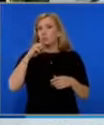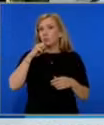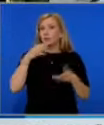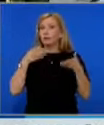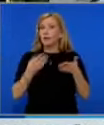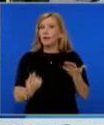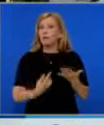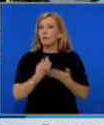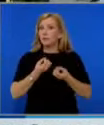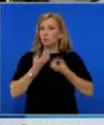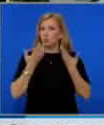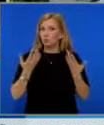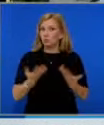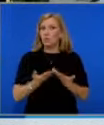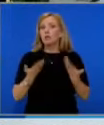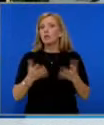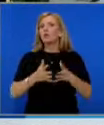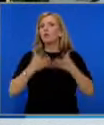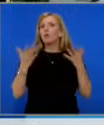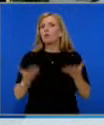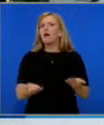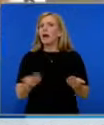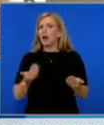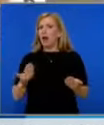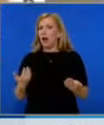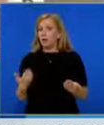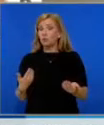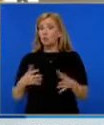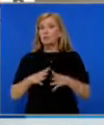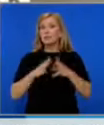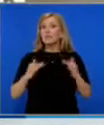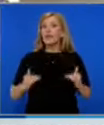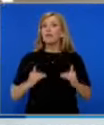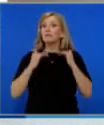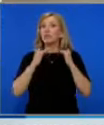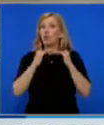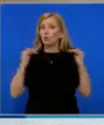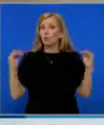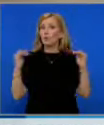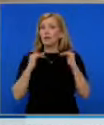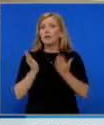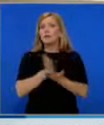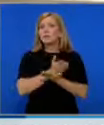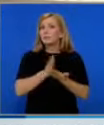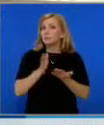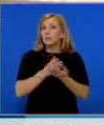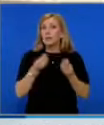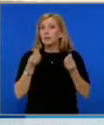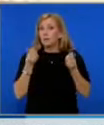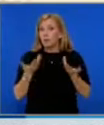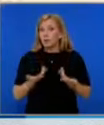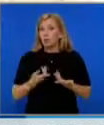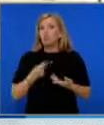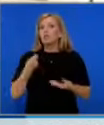първия случай, в който толкова рано се стига до най-високите нива за разпределение на парите, с които ще се купуват